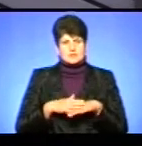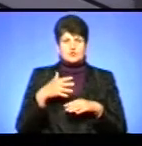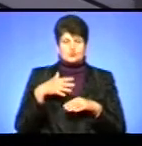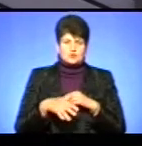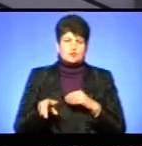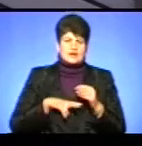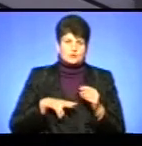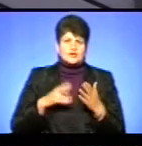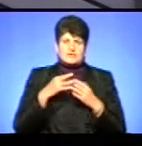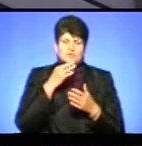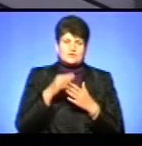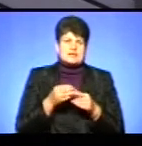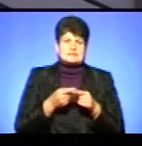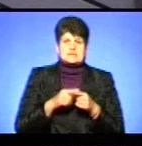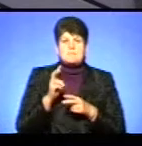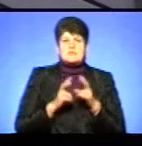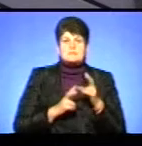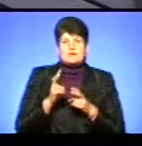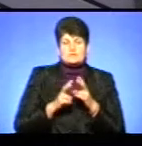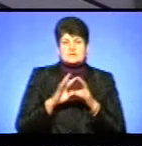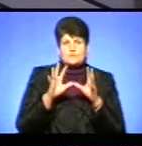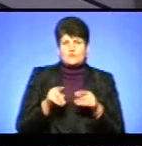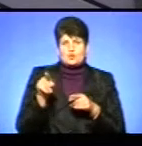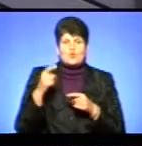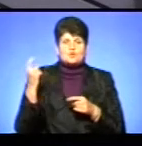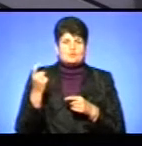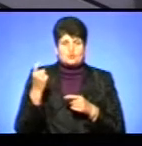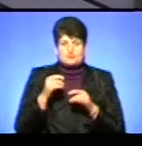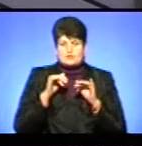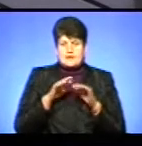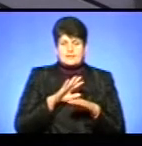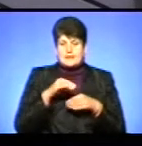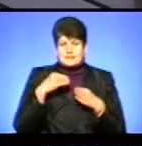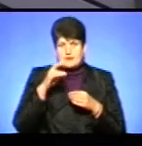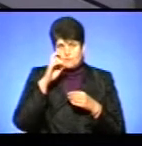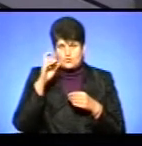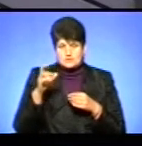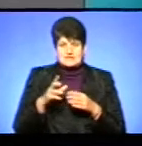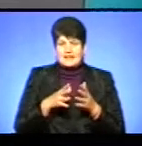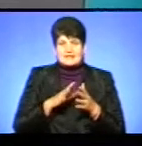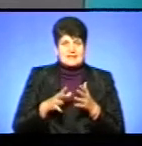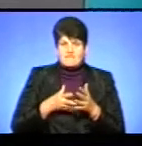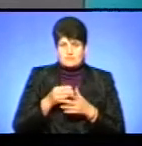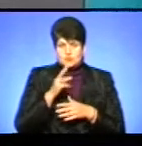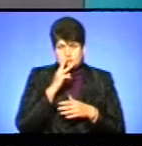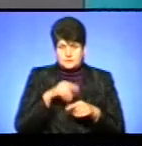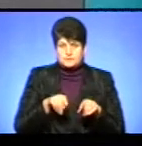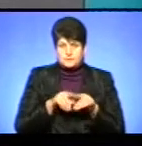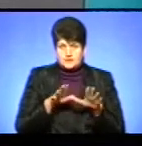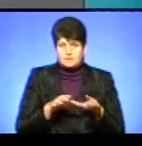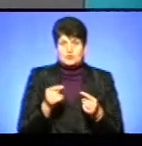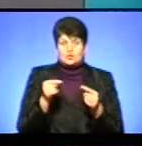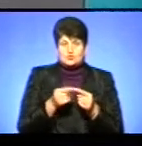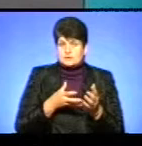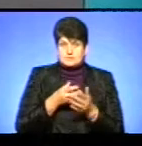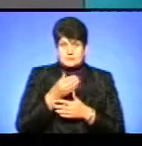відповідальний за комунальне підприємство, за всю його господарську діяльність, і, не дай Бог, за невиплату заробітної плати, якщо він своєчасно її